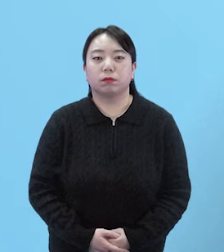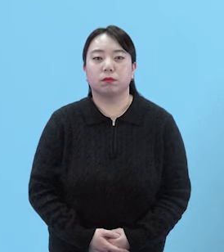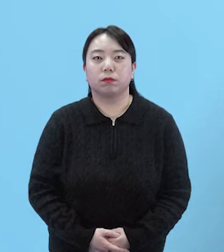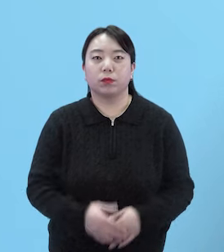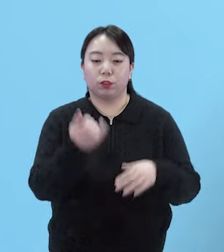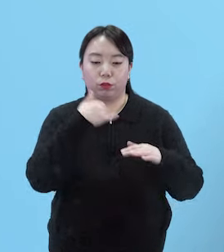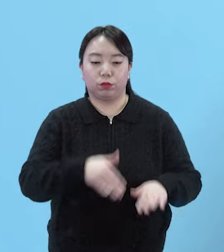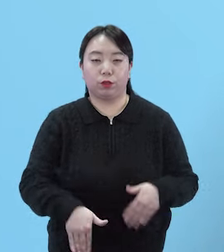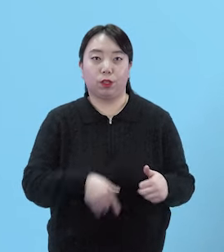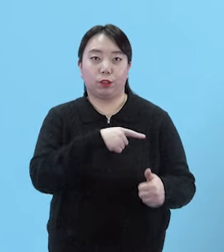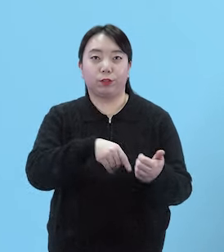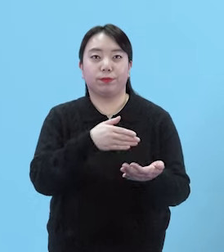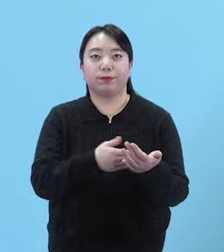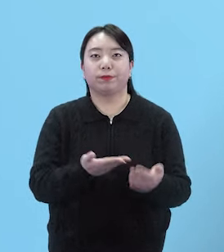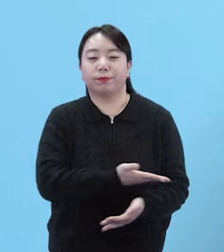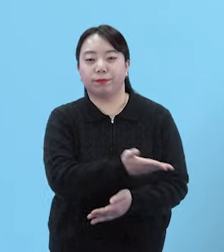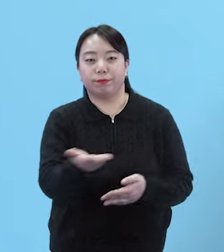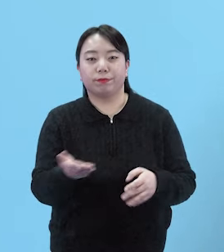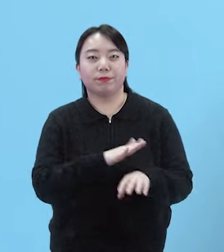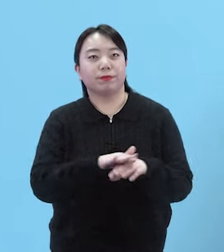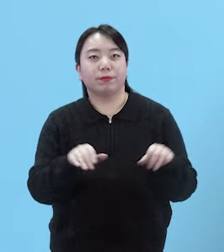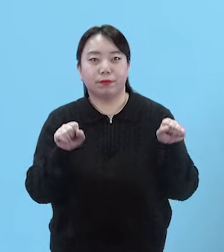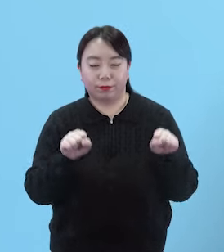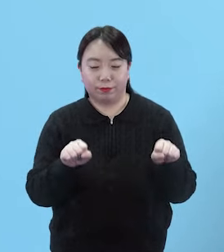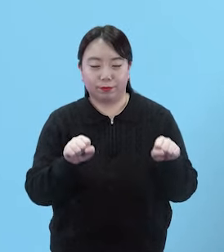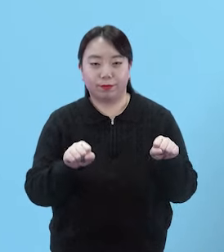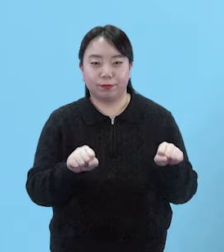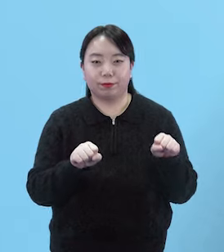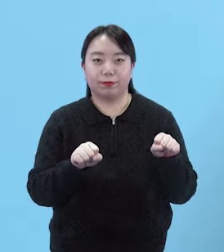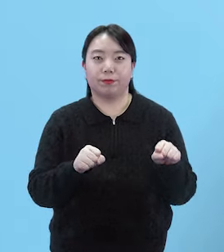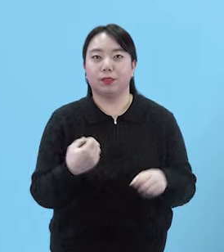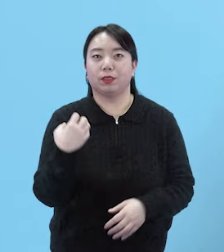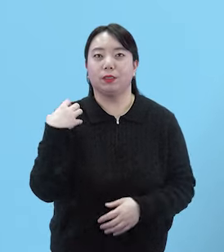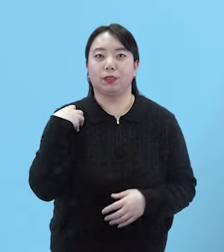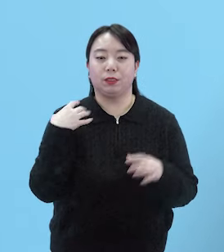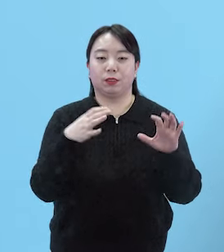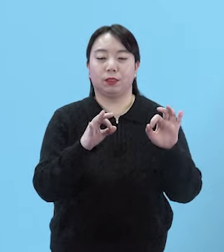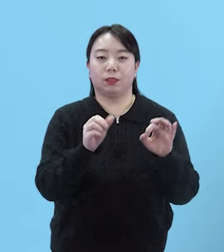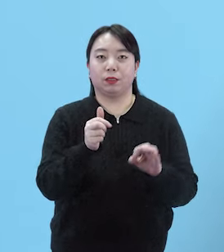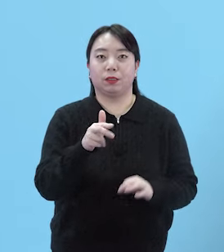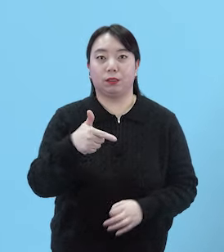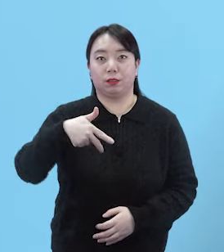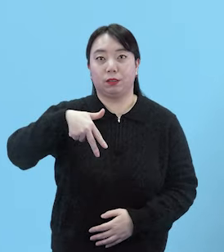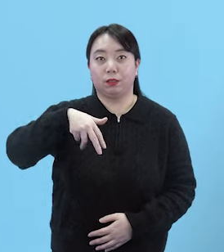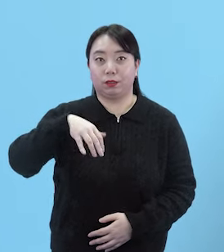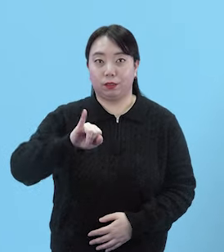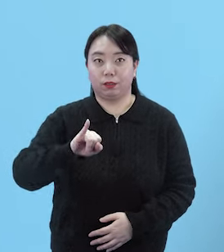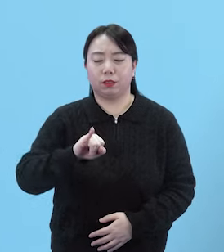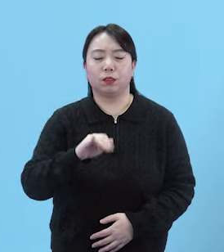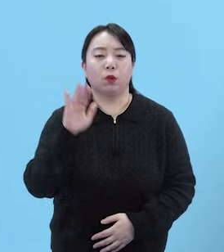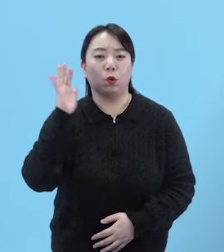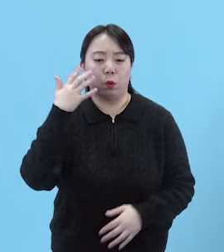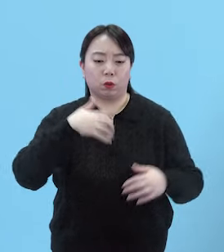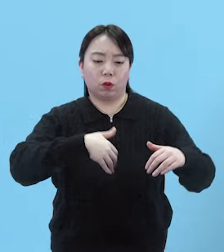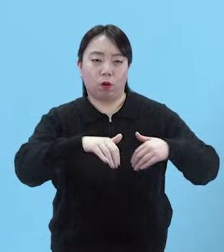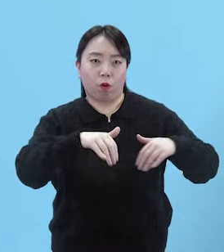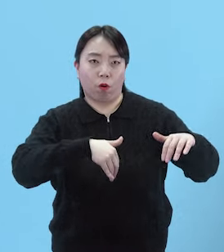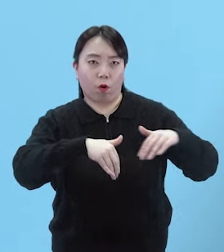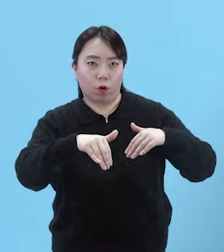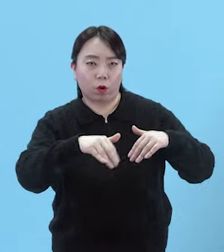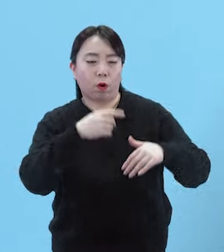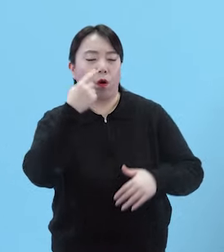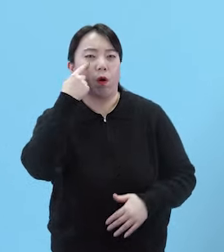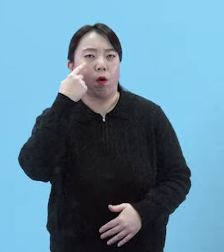충남 에디위슈 시청자 여러분 안녕하세요 에디위슈 지킴이 김현주입니다 요즘 거리를